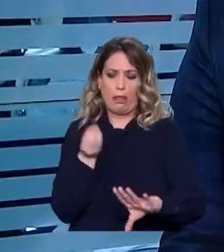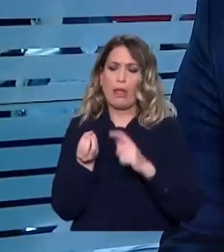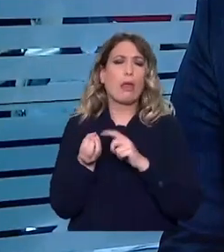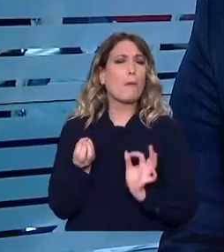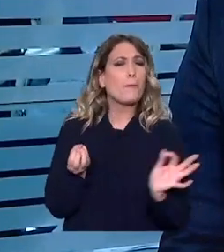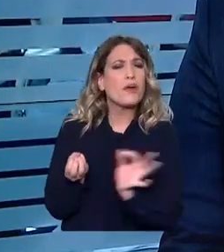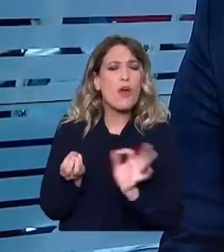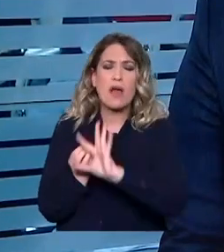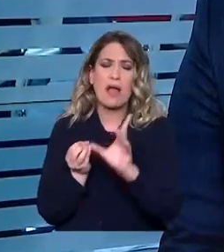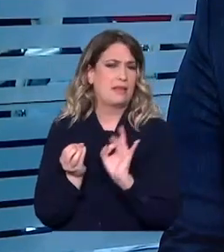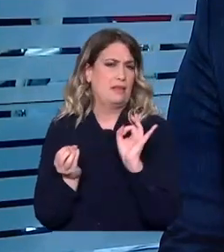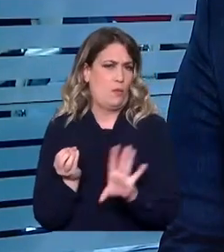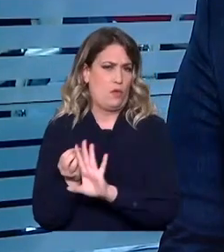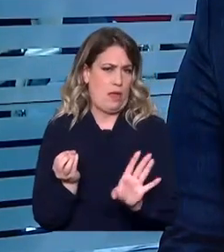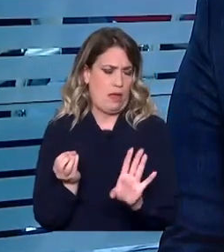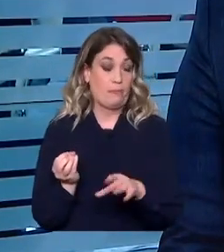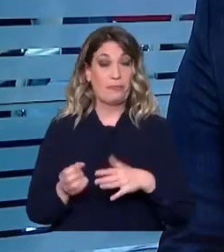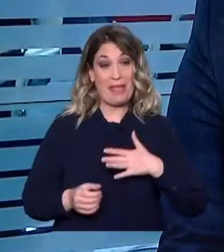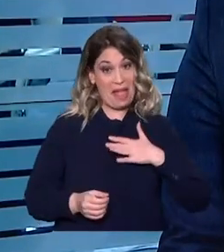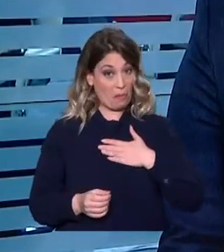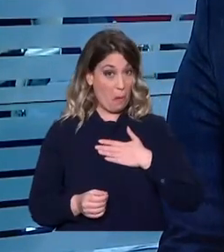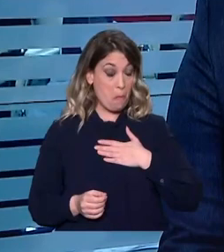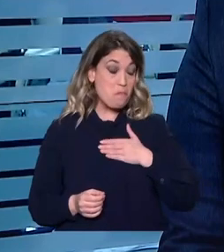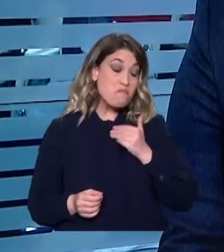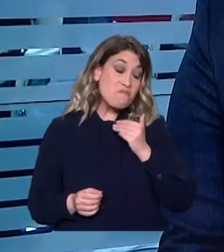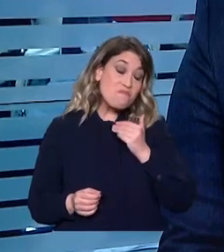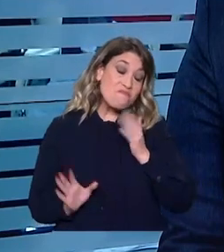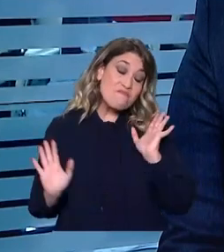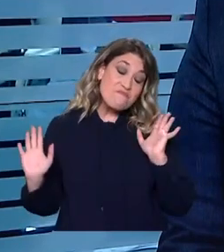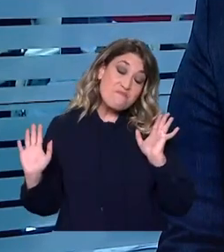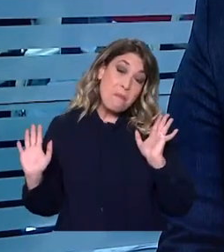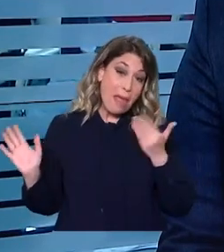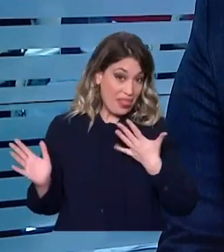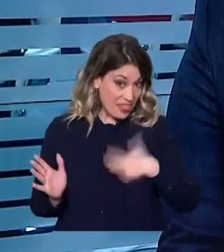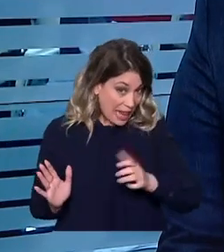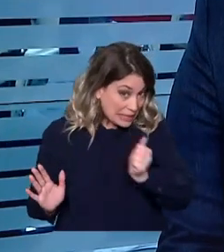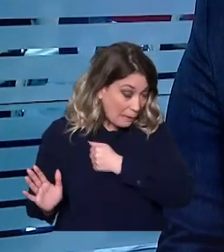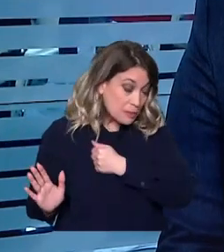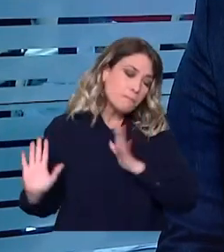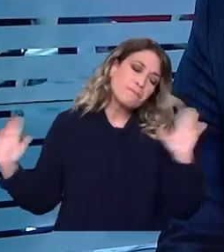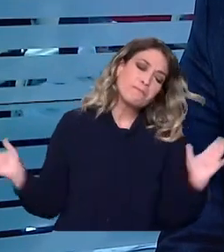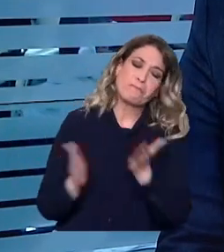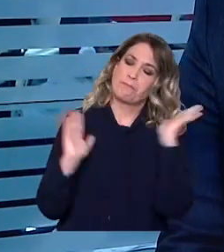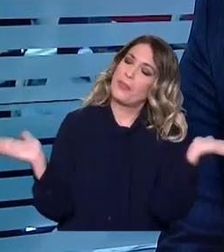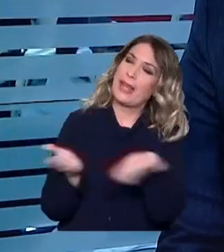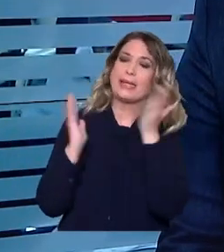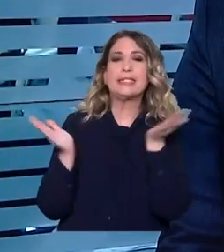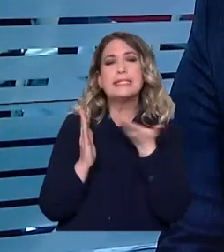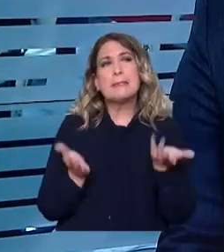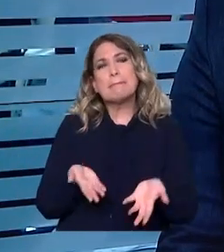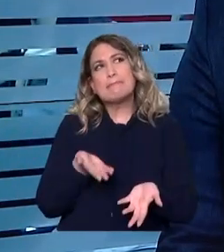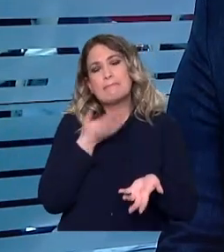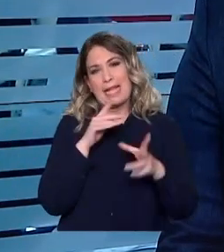δυσκολεύομαι ξανά, θα το πω να πιστέψω, ότι μια γυναίκα μετά από αυτό το χειρουργείο, την επέμβαση στην οποία υποβλήθηκε, σηκώθηκε και έφυγε άρων-άρων. Μου